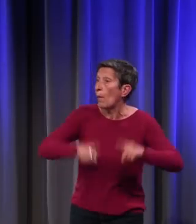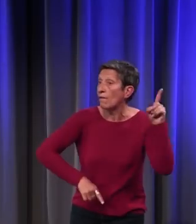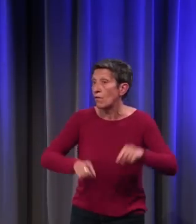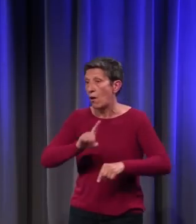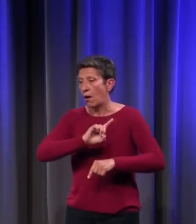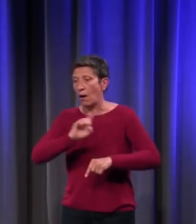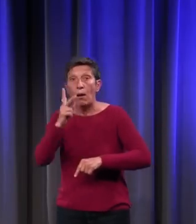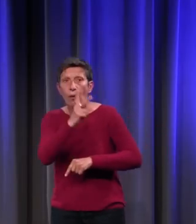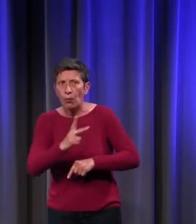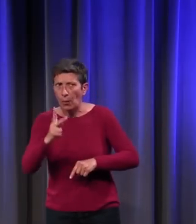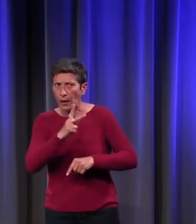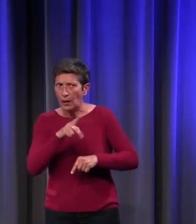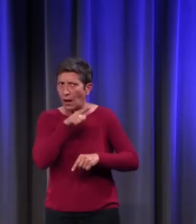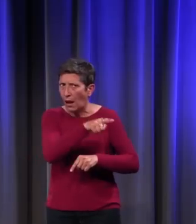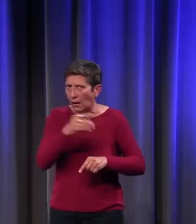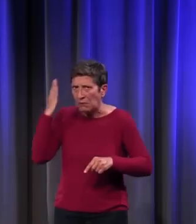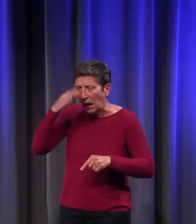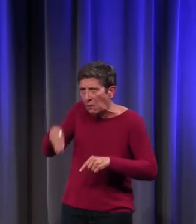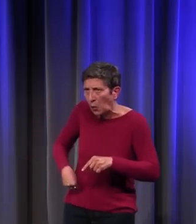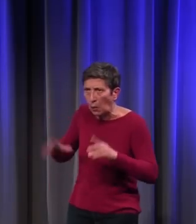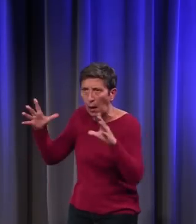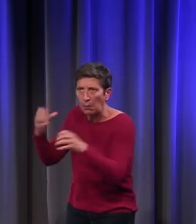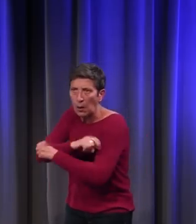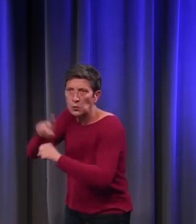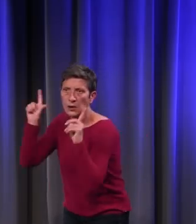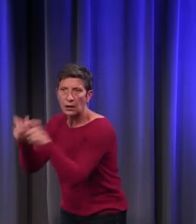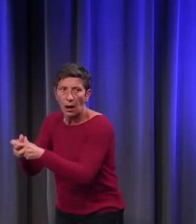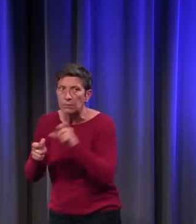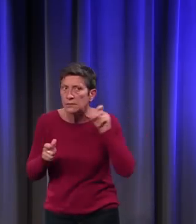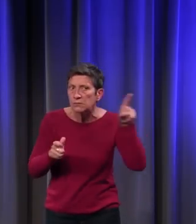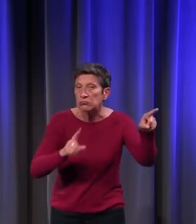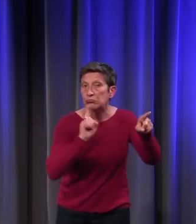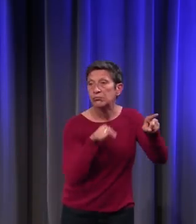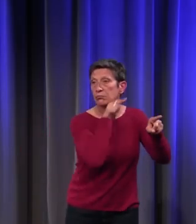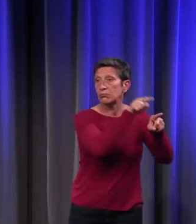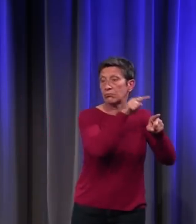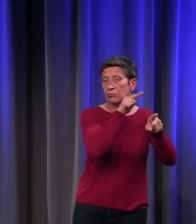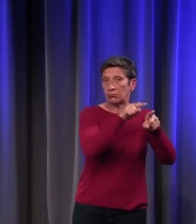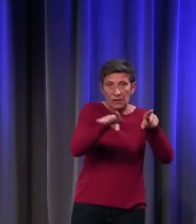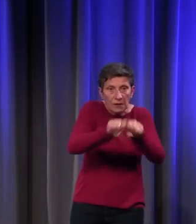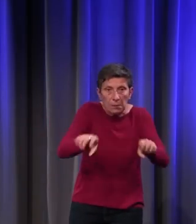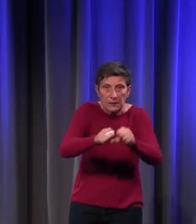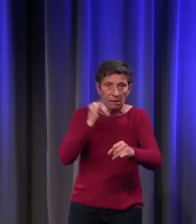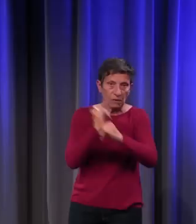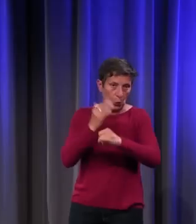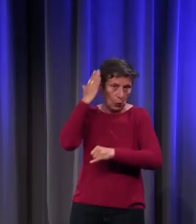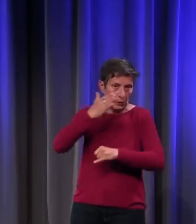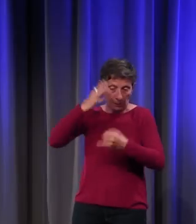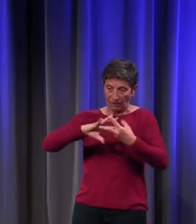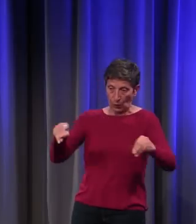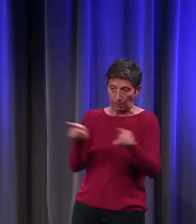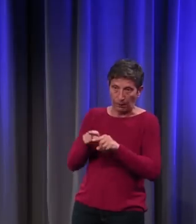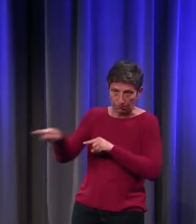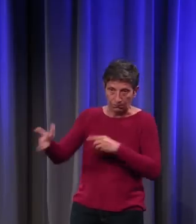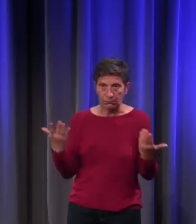-être par le propriétaire de l'animal coupable qu'on n pas attrapé, un mannequin en forme de l'animal coupable.